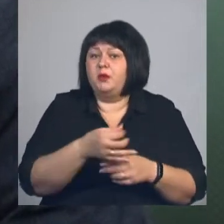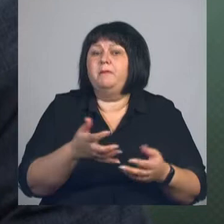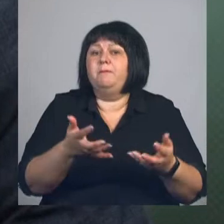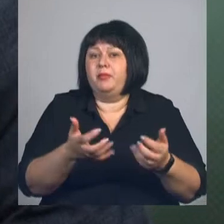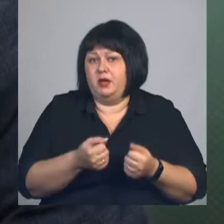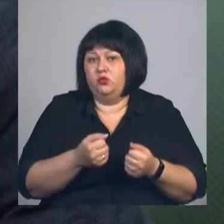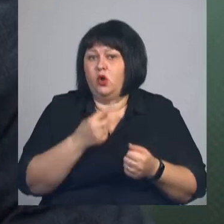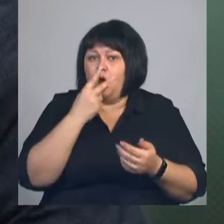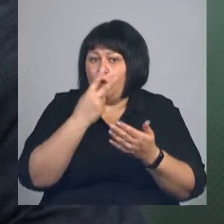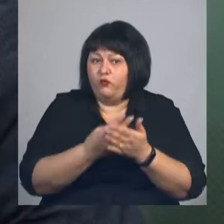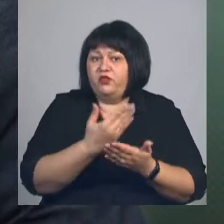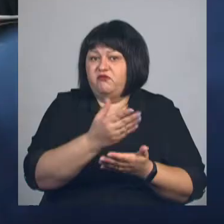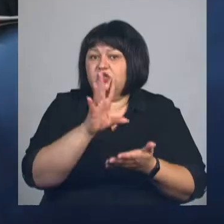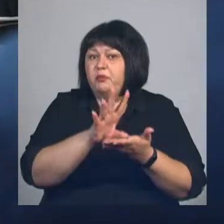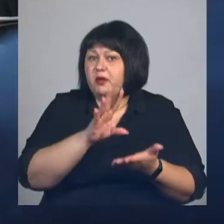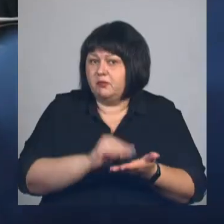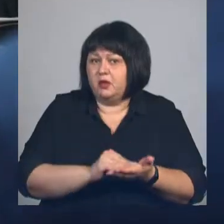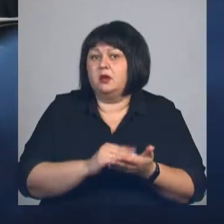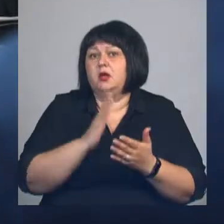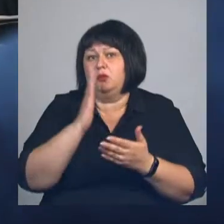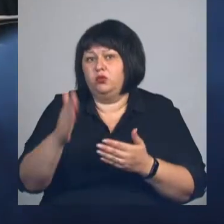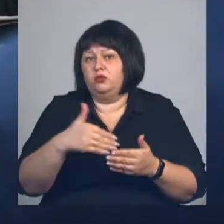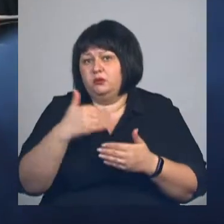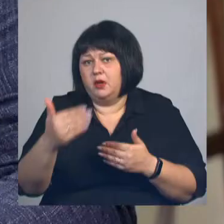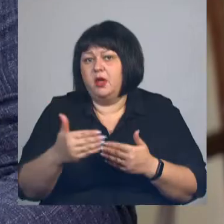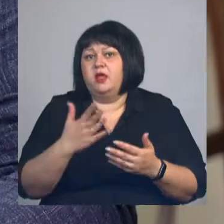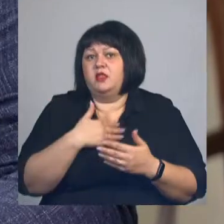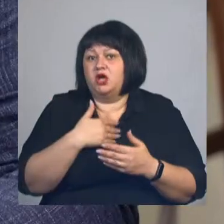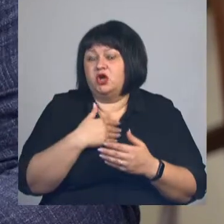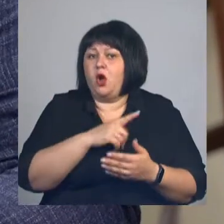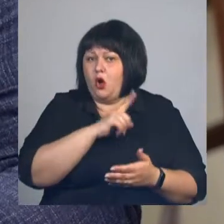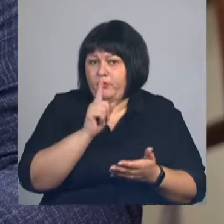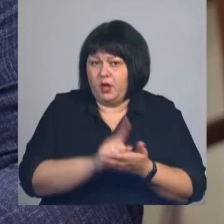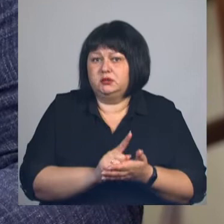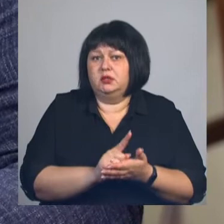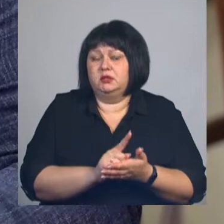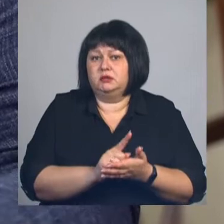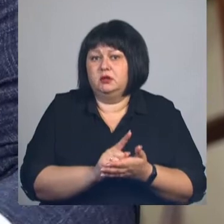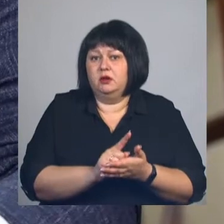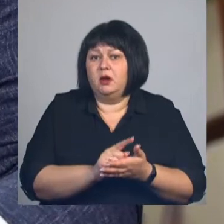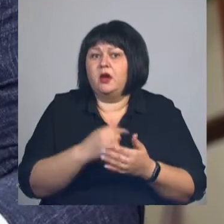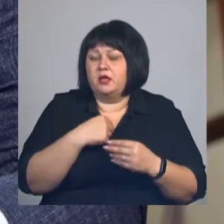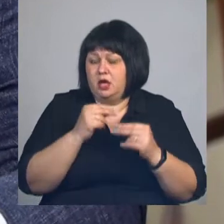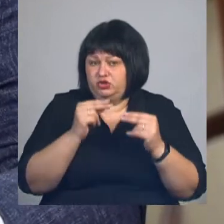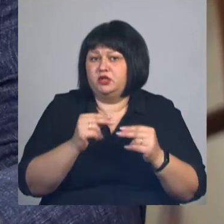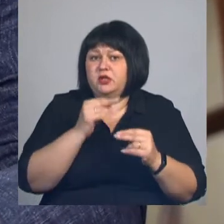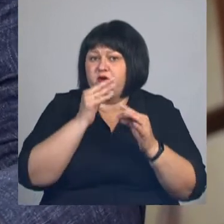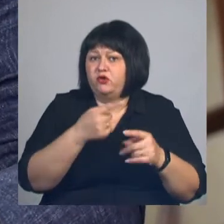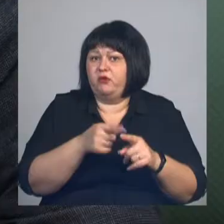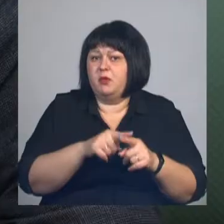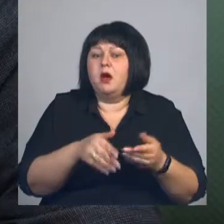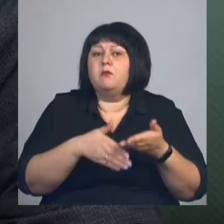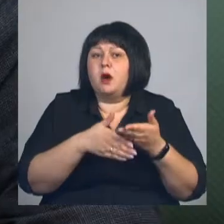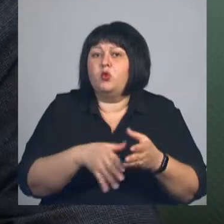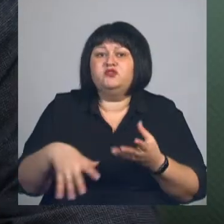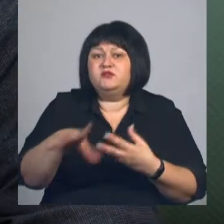увидев ваш пример, последует ему наша, мне кажется, святая обязанность. Я искренне об этом говорю, помочь, конечно, всем теме.